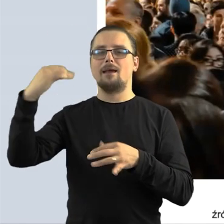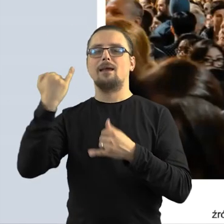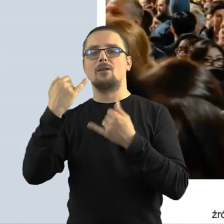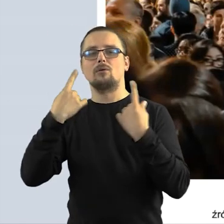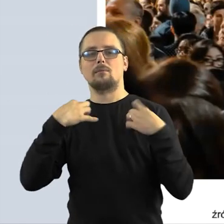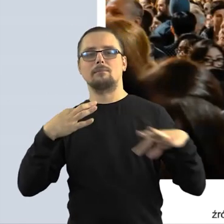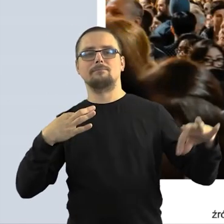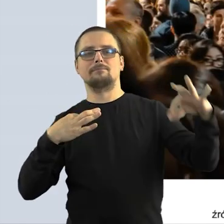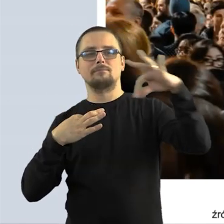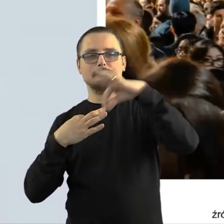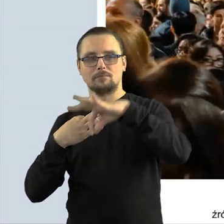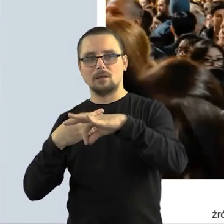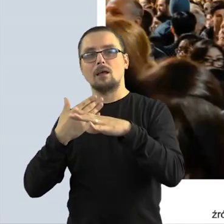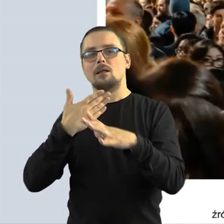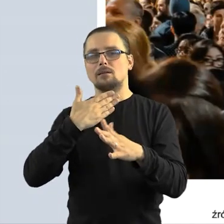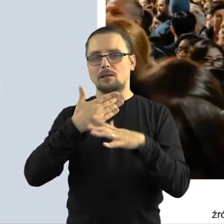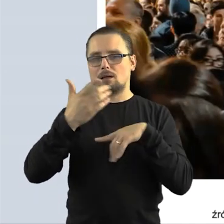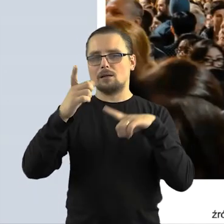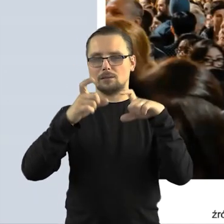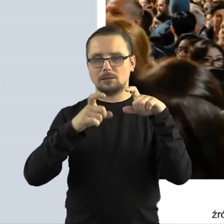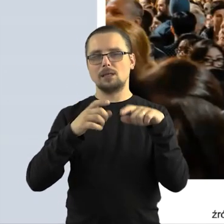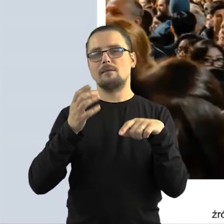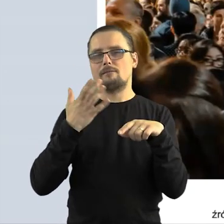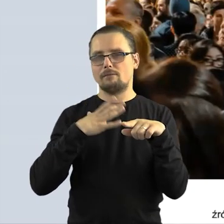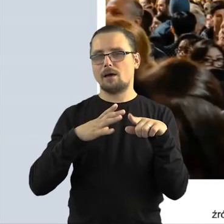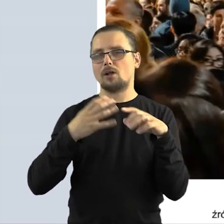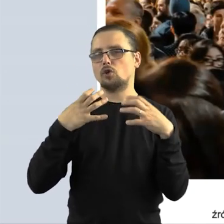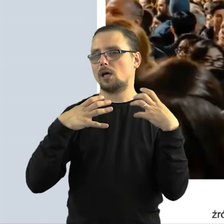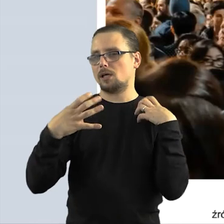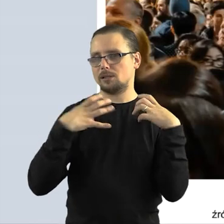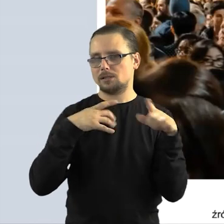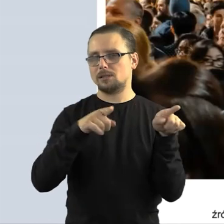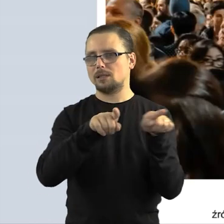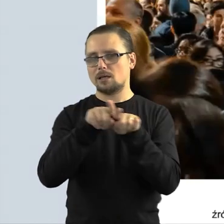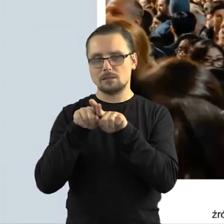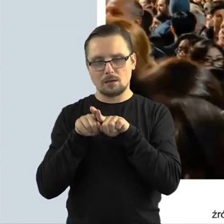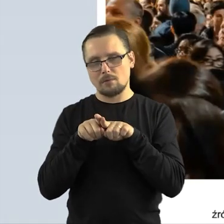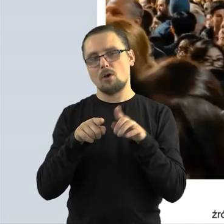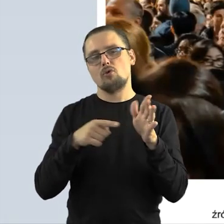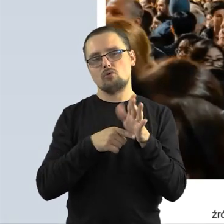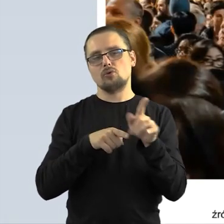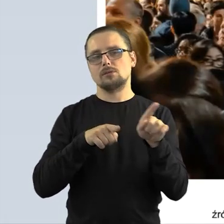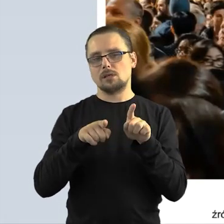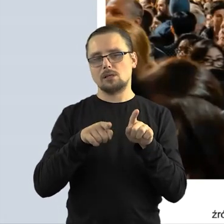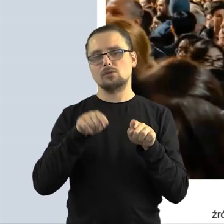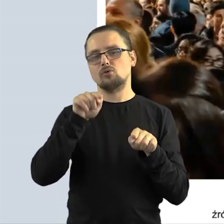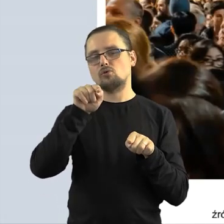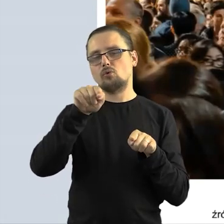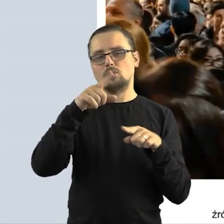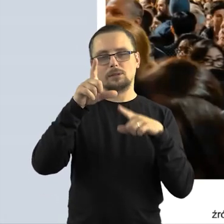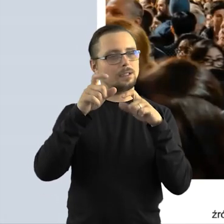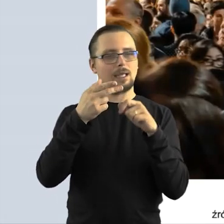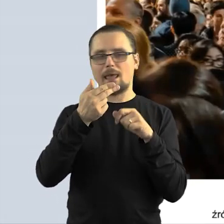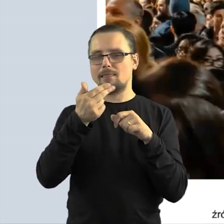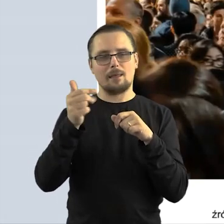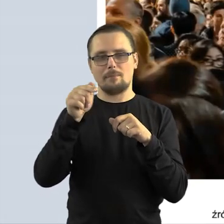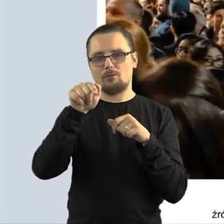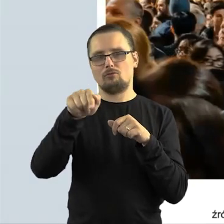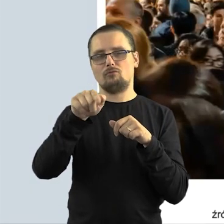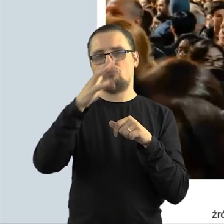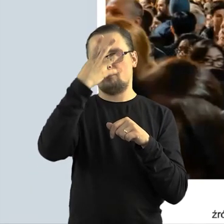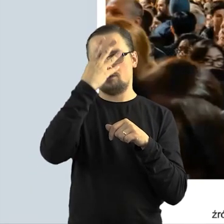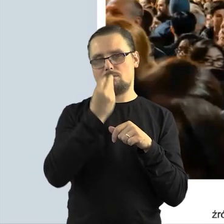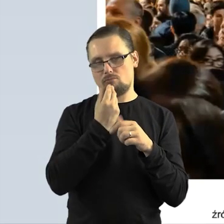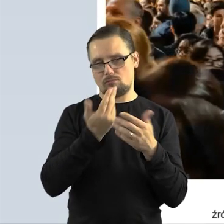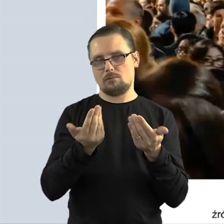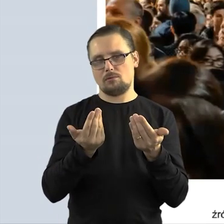zastępowalności, że jeśli byśmy wyjęli kogoś z tego zdjęcia, zastępili inną osobą i to zdjęcie nie straciłoby na swojej wartości artystycznej, no